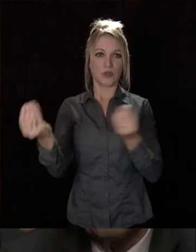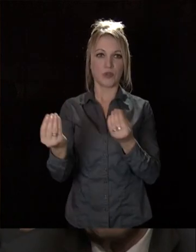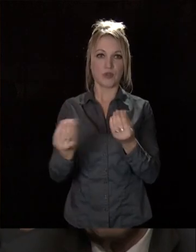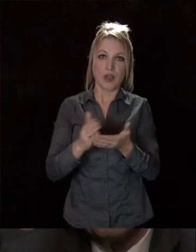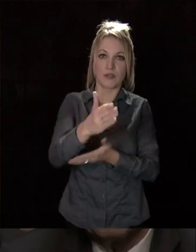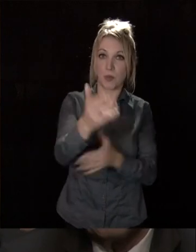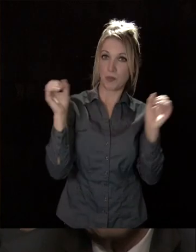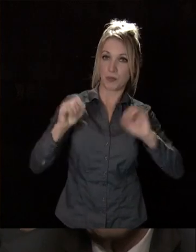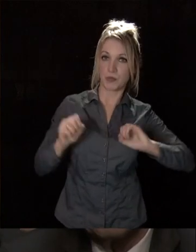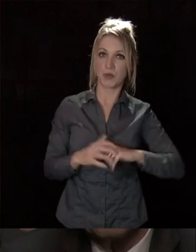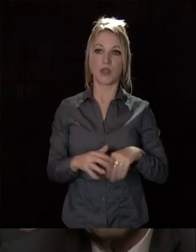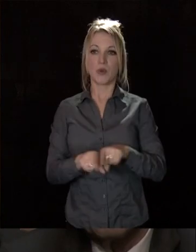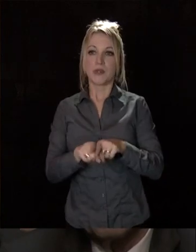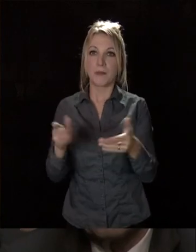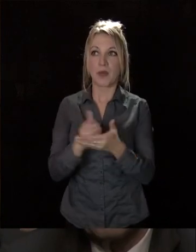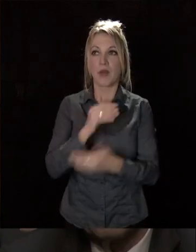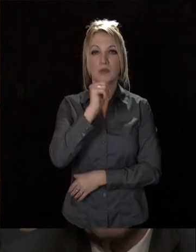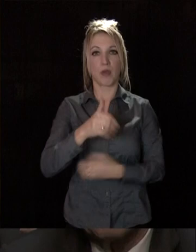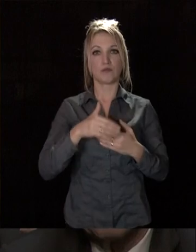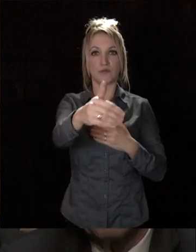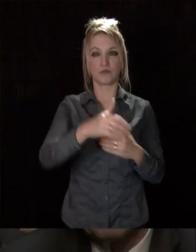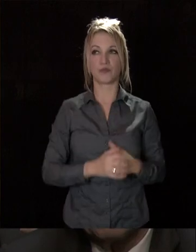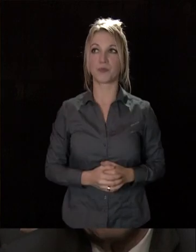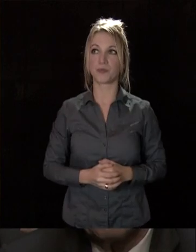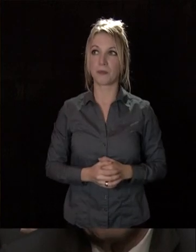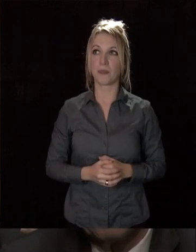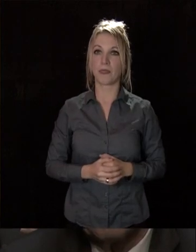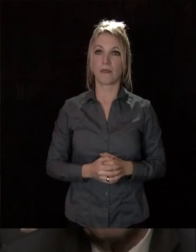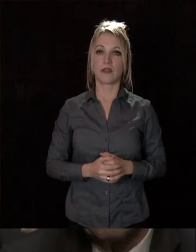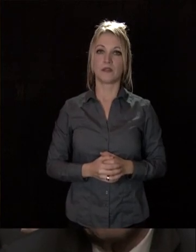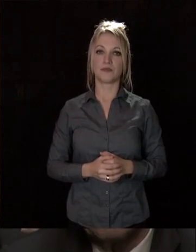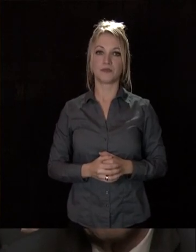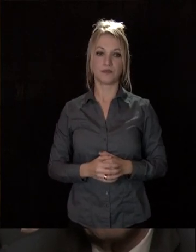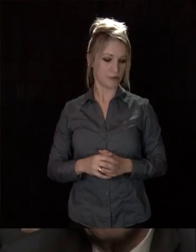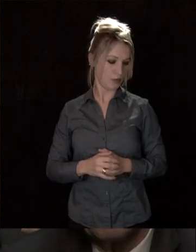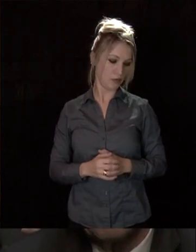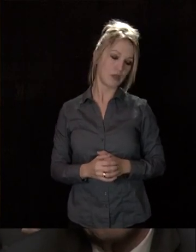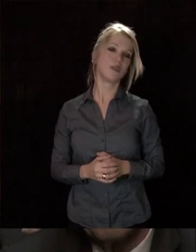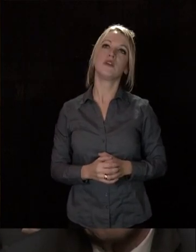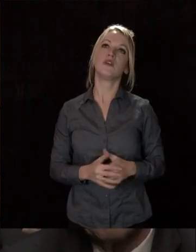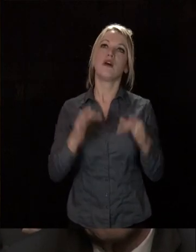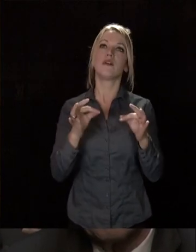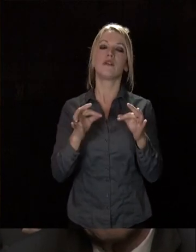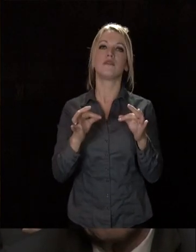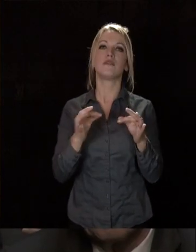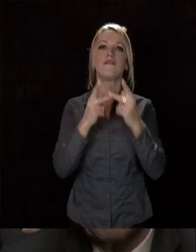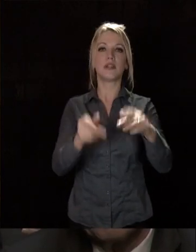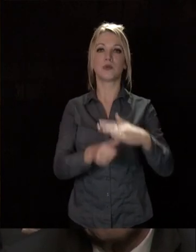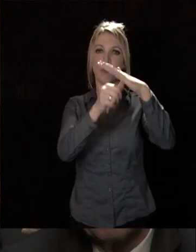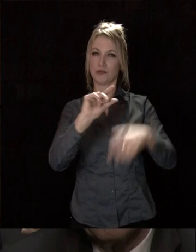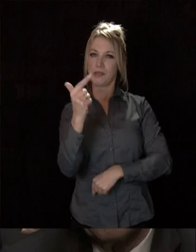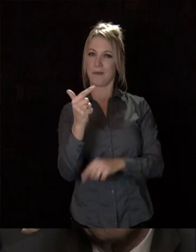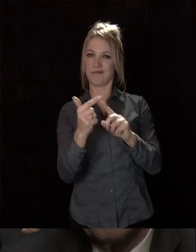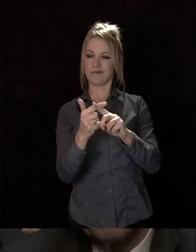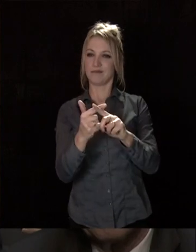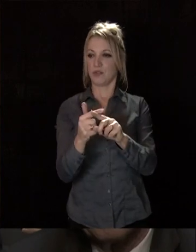avenir possible et de préparer demain. Le second point que je souhaite évoquer au sujet de la métropole, je la rejoins à mon